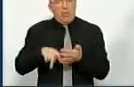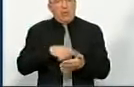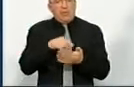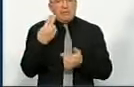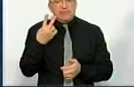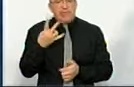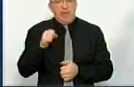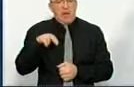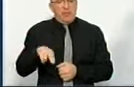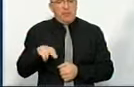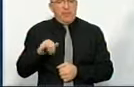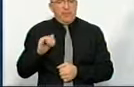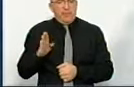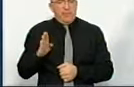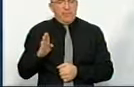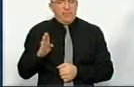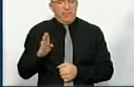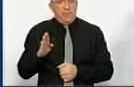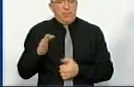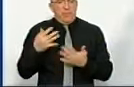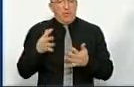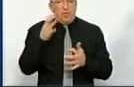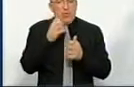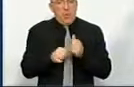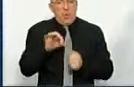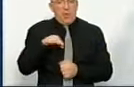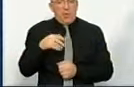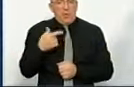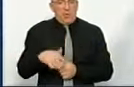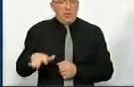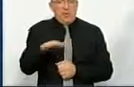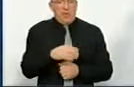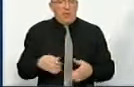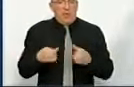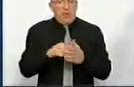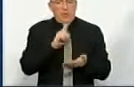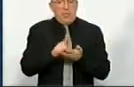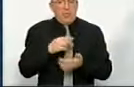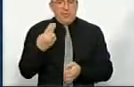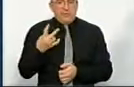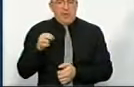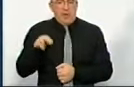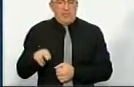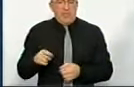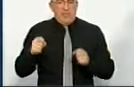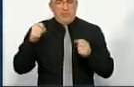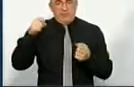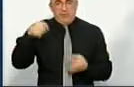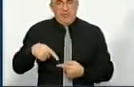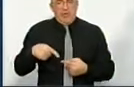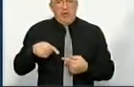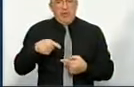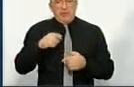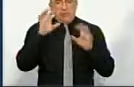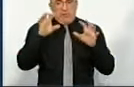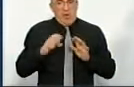ЦНАПів. Так. Оскільки в кожній ТГ, в кожній територіальній громаді має бути ЦНАП, згідно з законодавством власне. Абсолютно